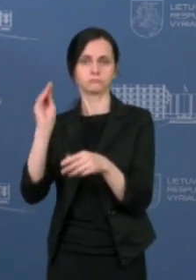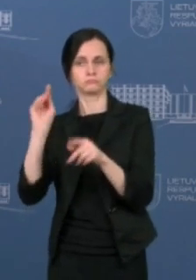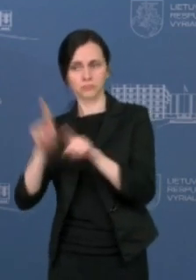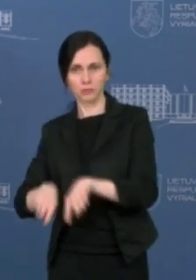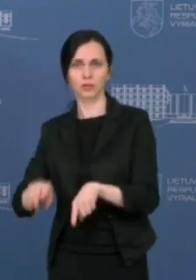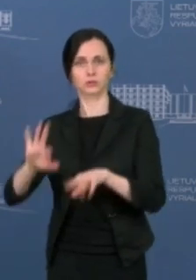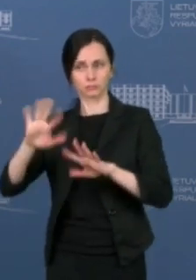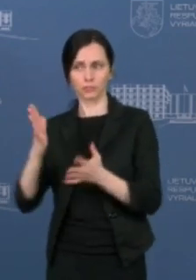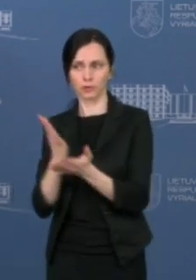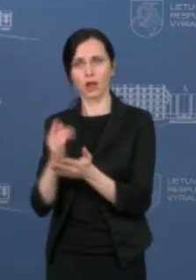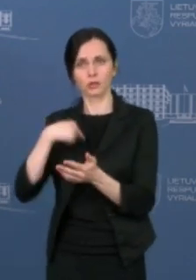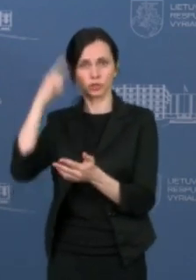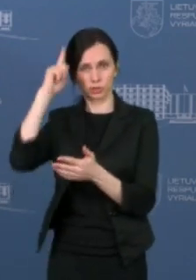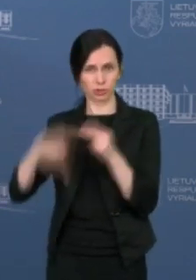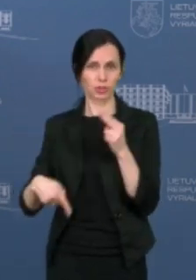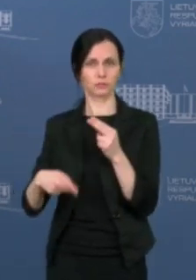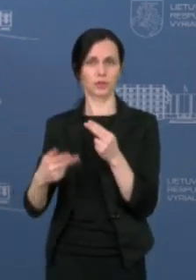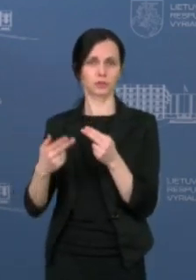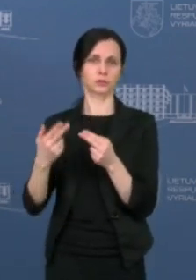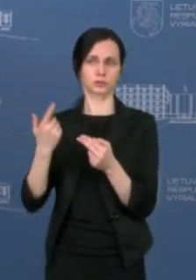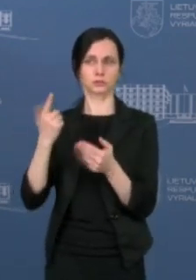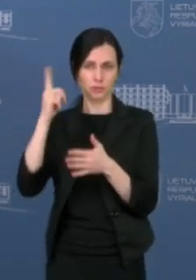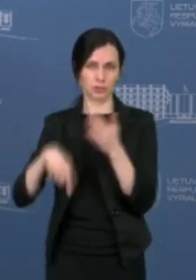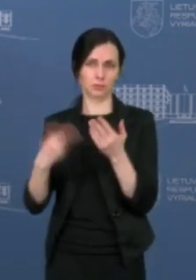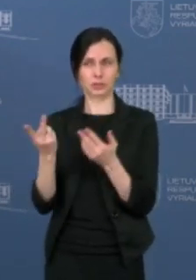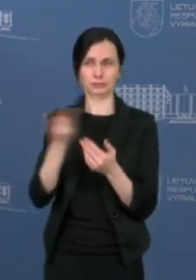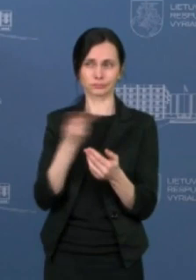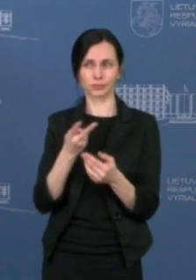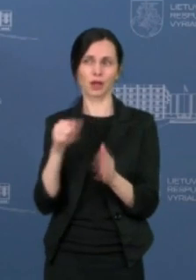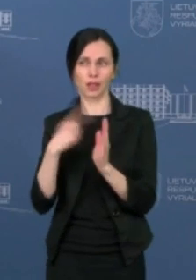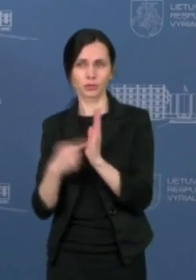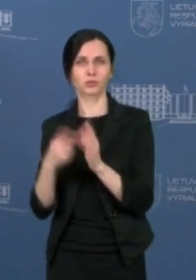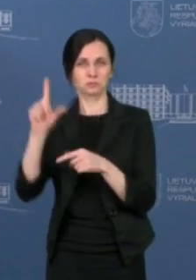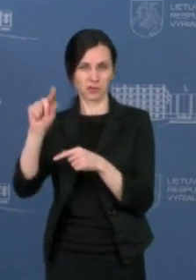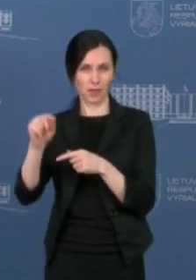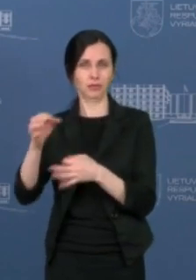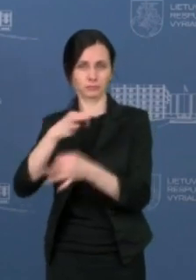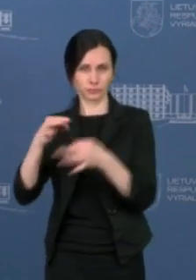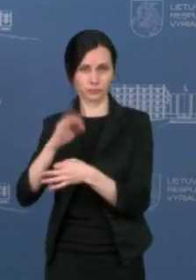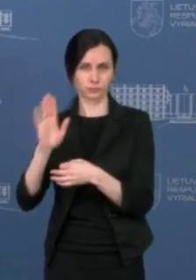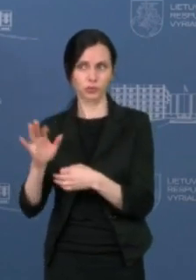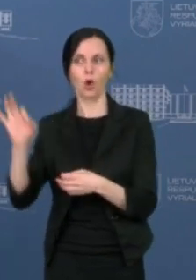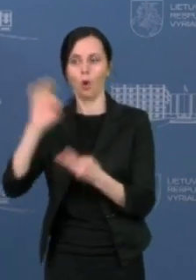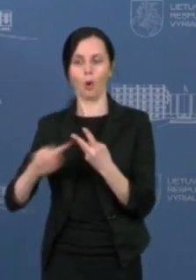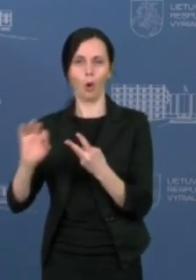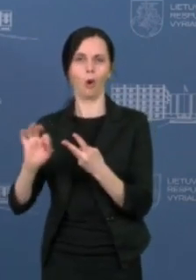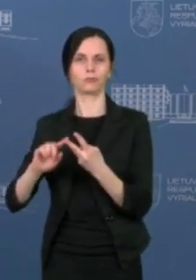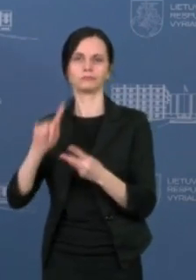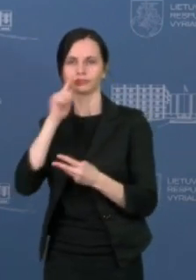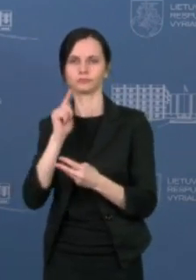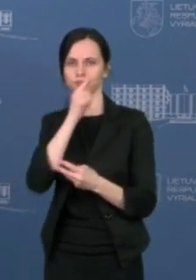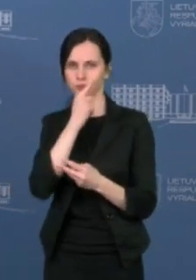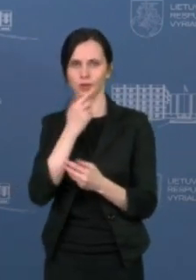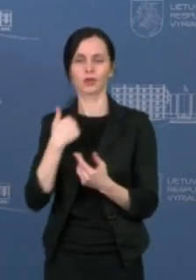pirmadienį tikimės priimti tas dvi koncepcijas. Na ir dėl testavimo, tai apie ką